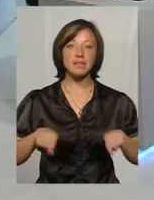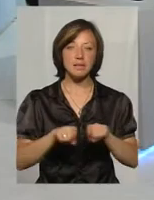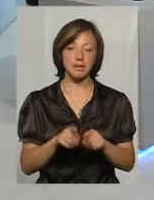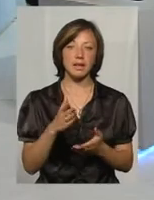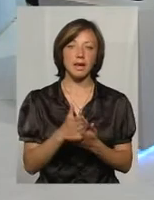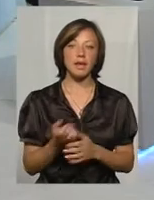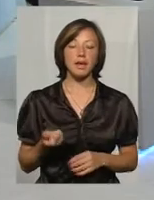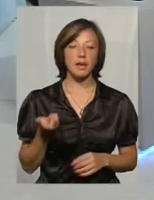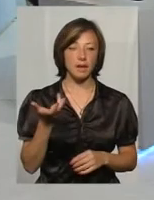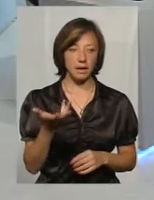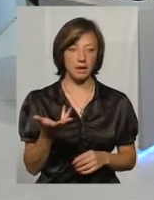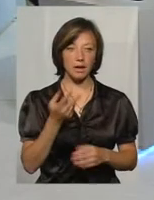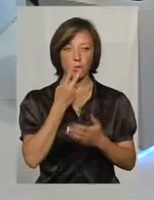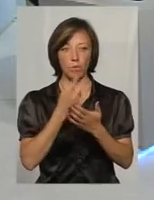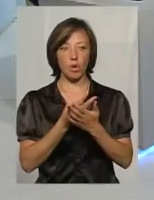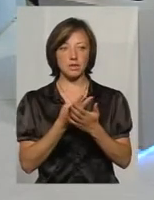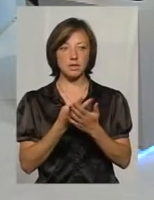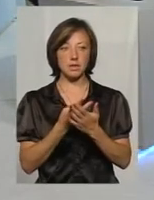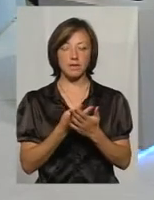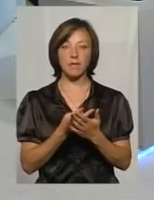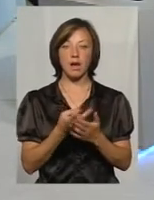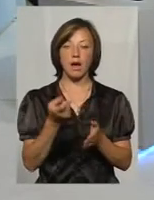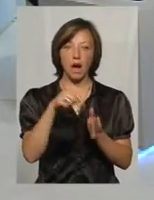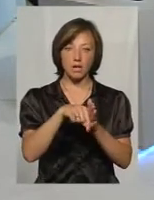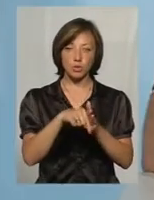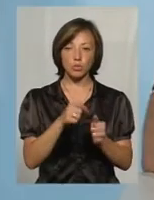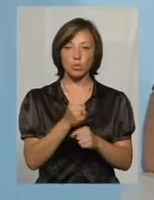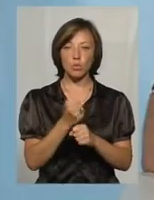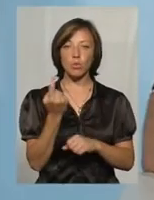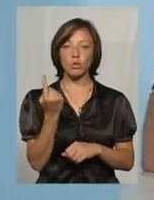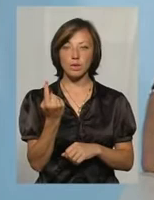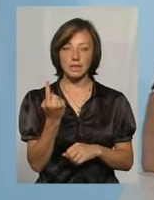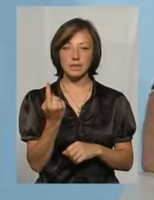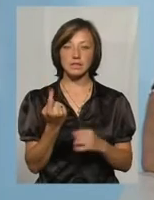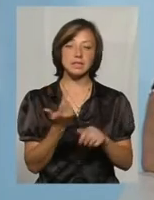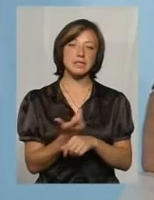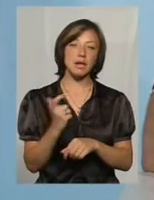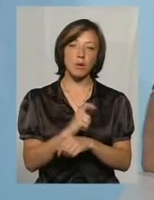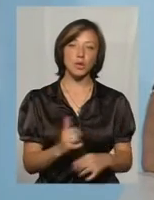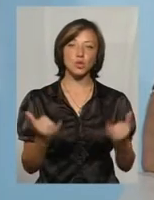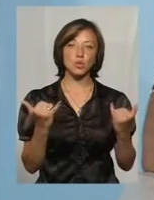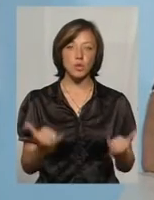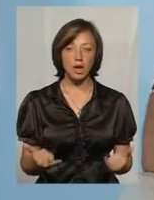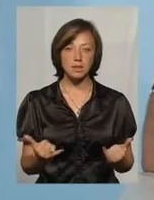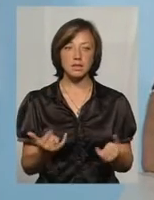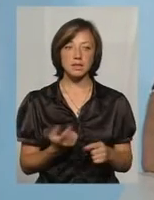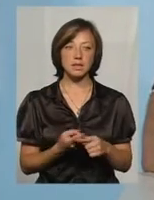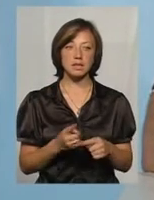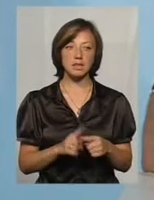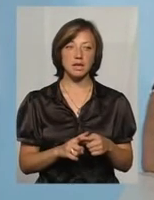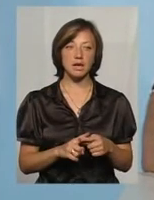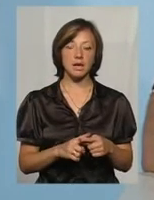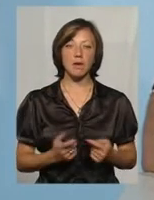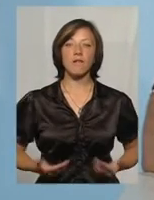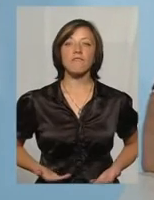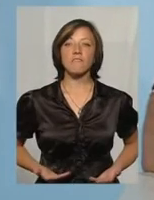показників, які характеризують роботу. Один із зараз самих сучасних – це виживання пацієнтів